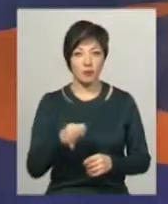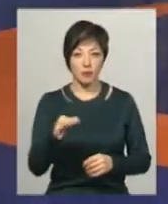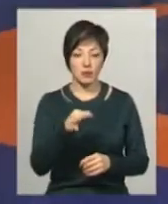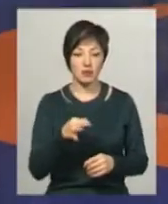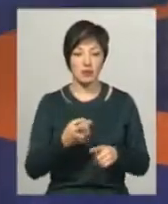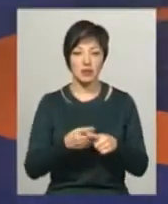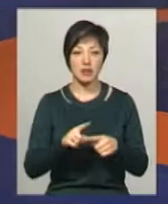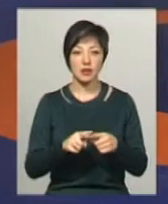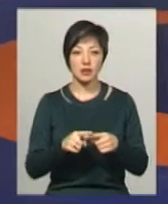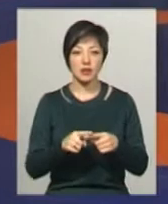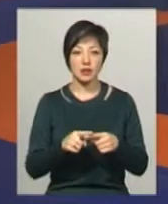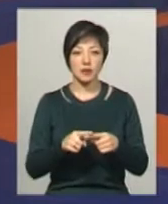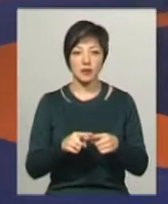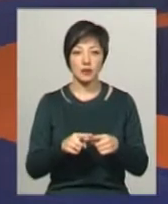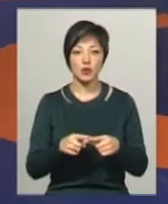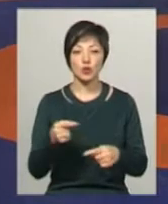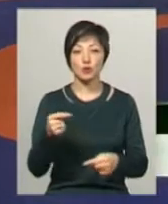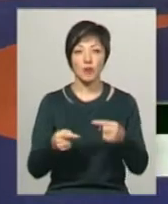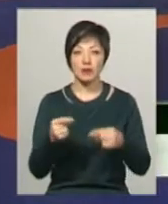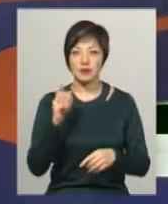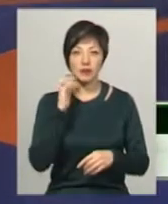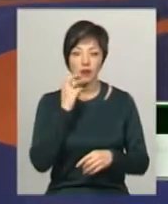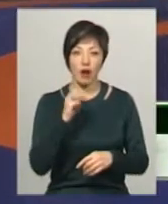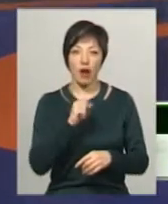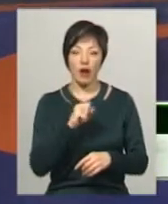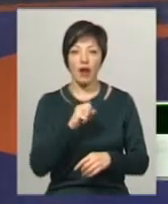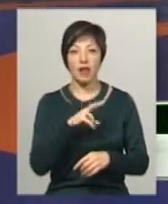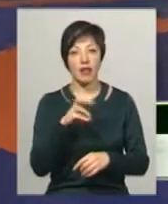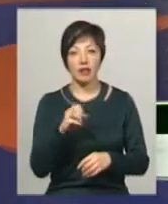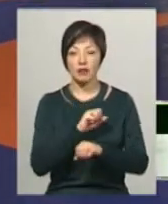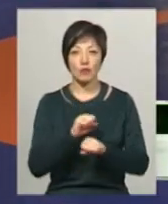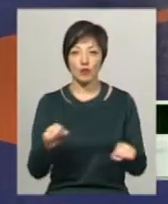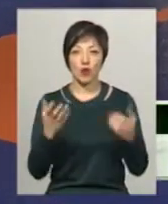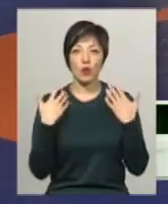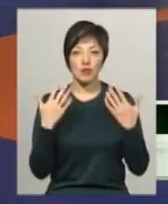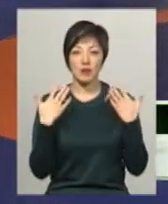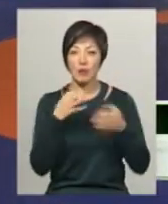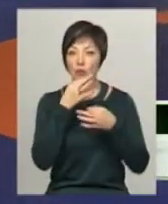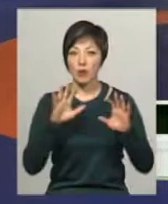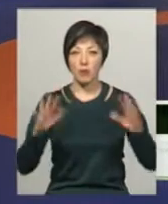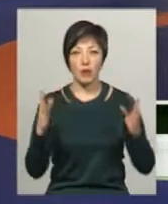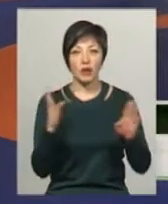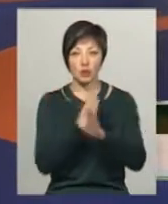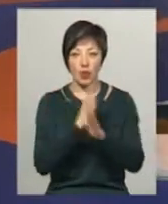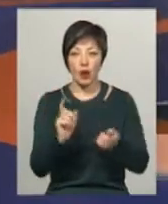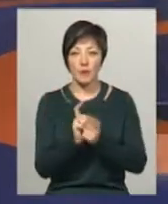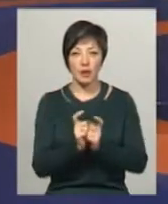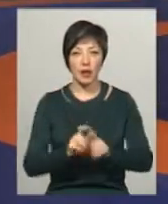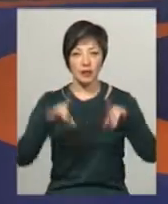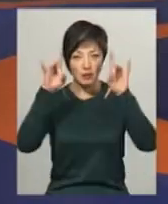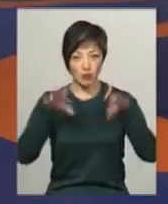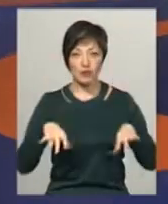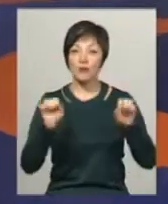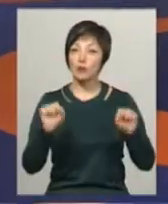Суперник не серйозний, звісно. Суперник не серйозний, але не можна розслаблятися. В будь-який момент доля поєдинку несподівано